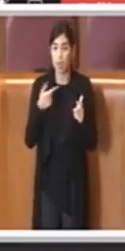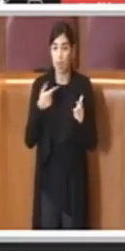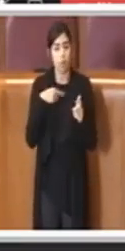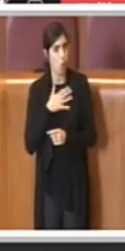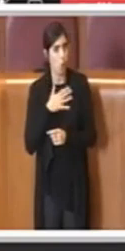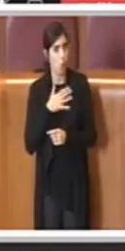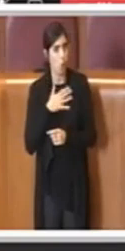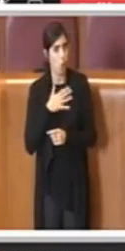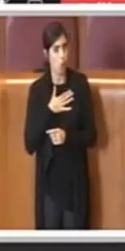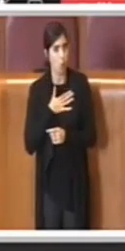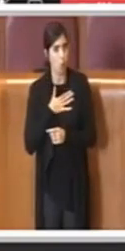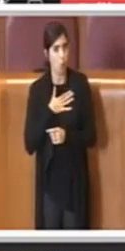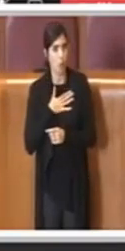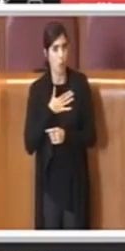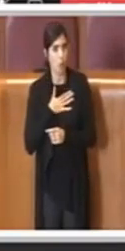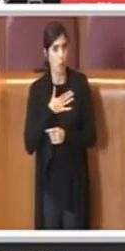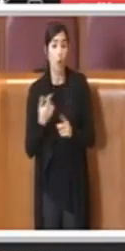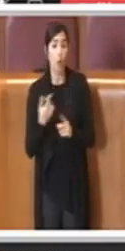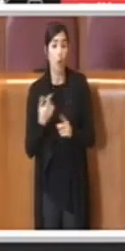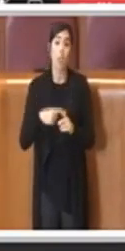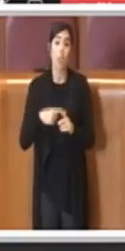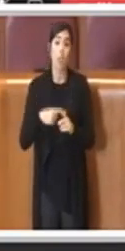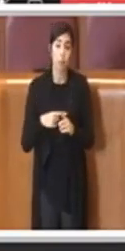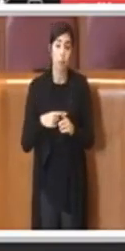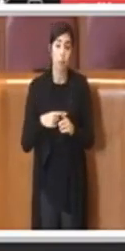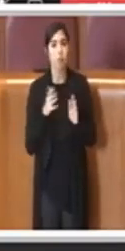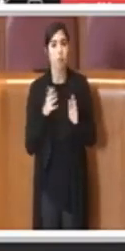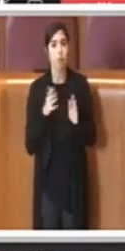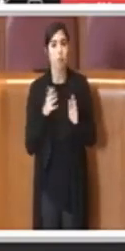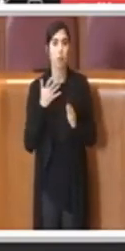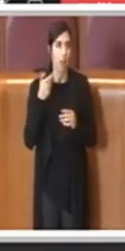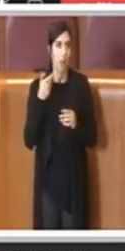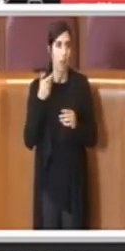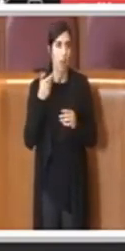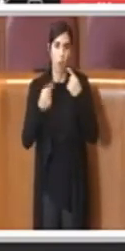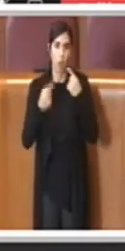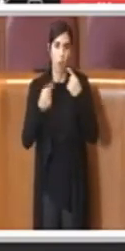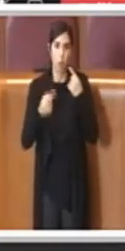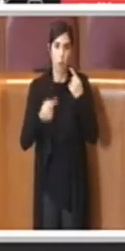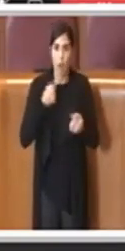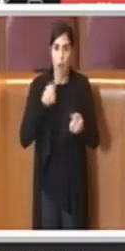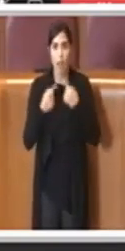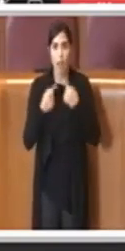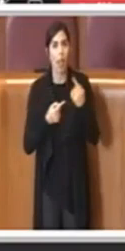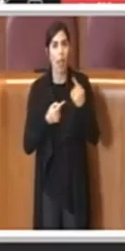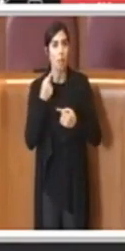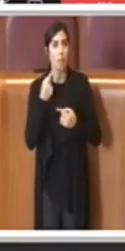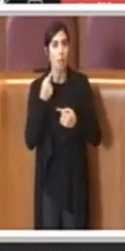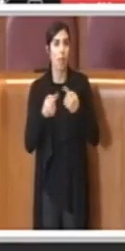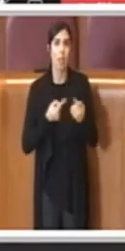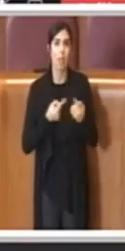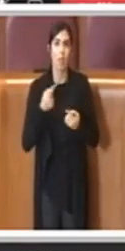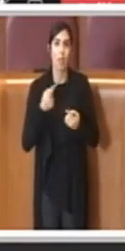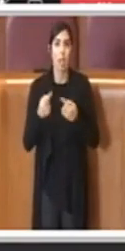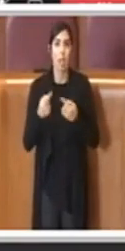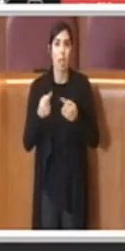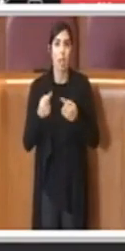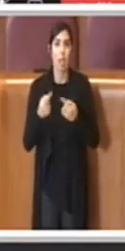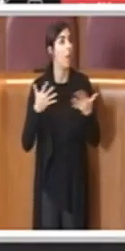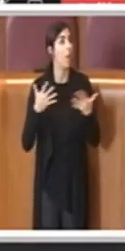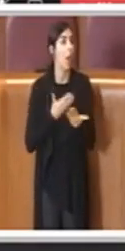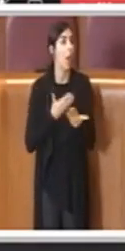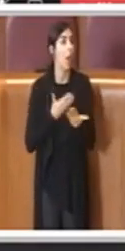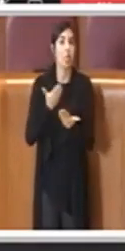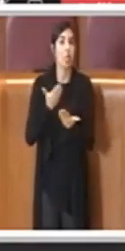fermo restando poi che la volontà, perché adesso c'è tutta una polemica sulla scelta di presentare delle emozioni da parte della maggioranza, ma